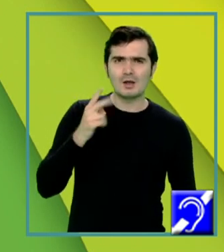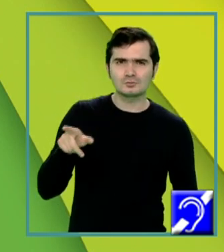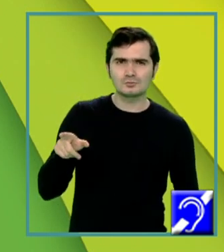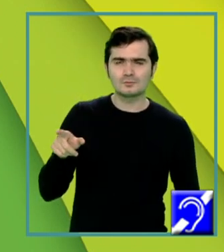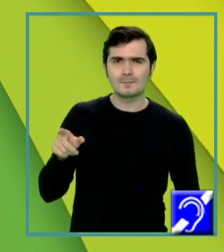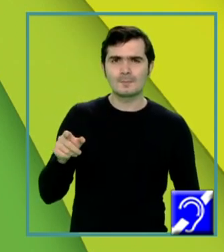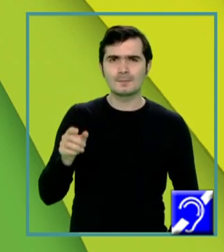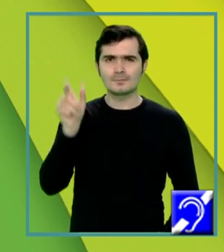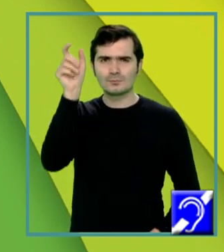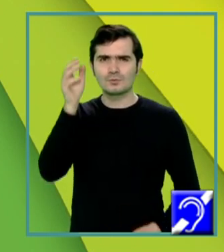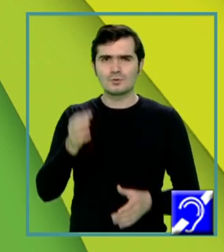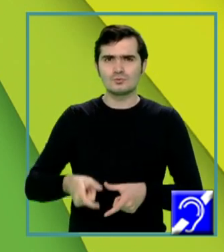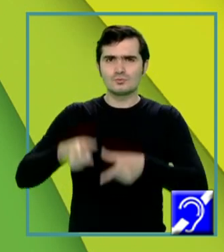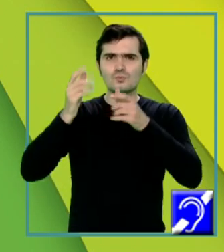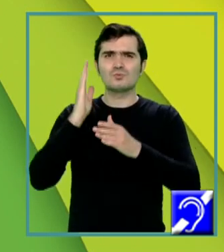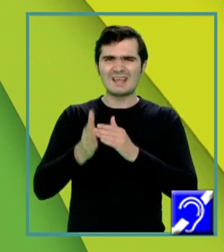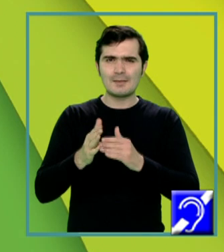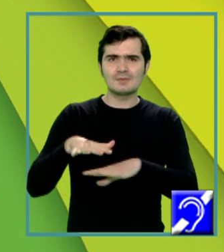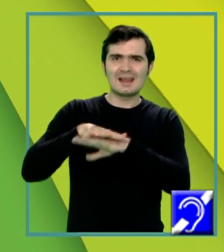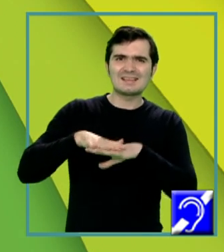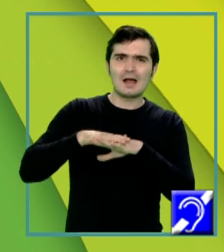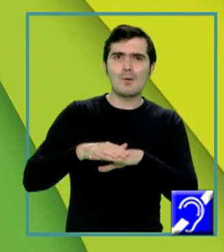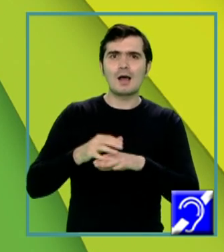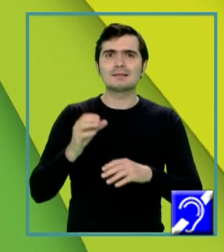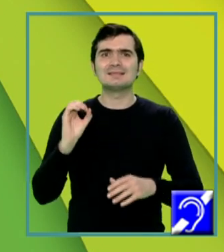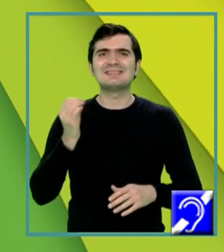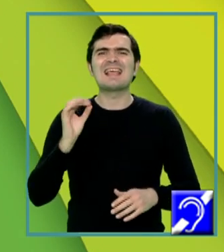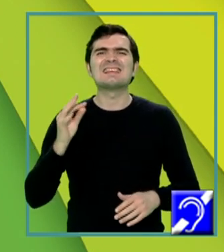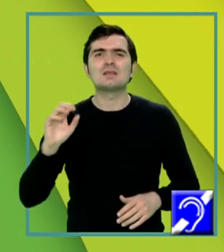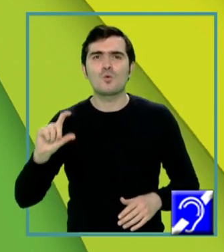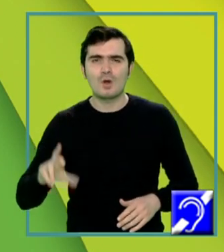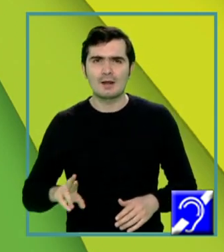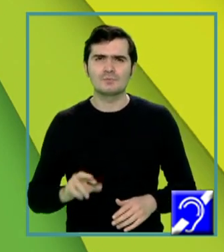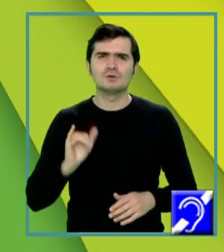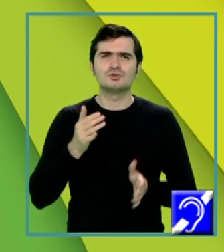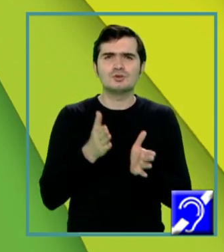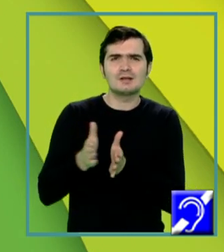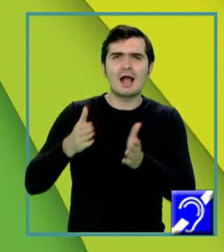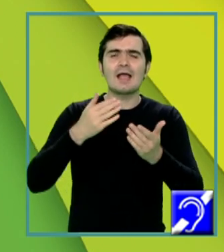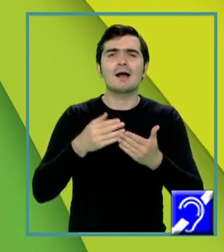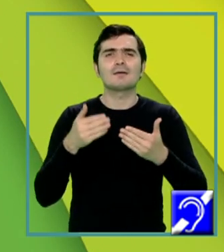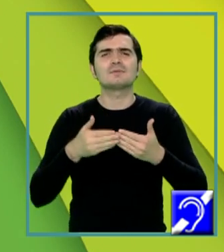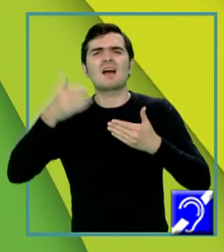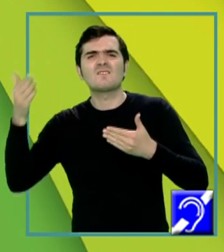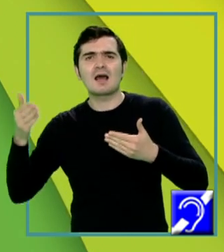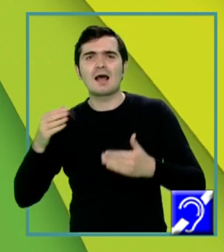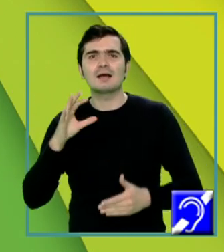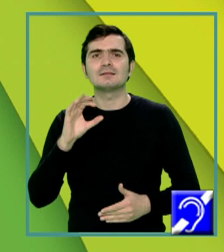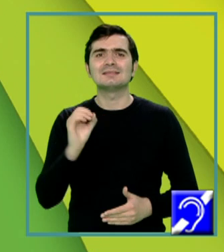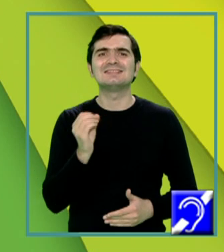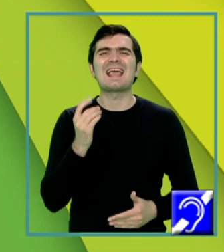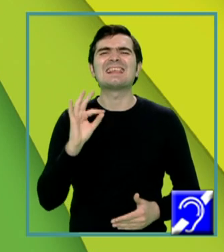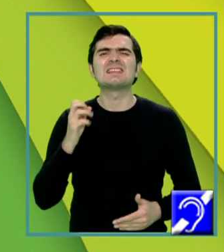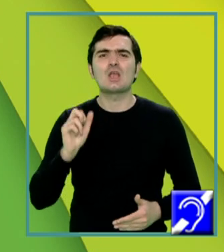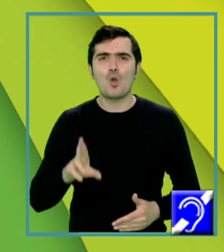tubii drepti, rețeaua testiculară, apoi căile extra-testiculare. Le observăm de